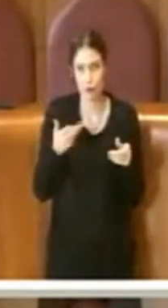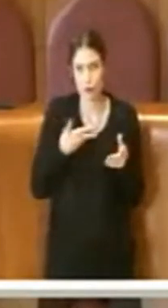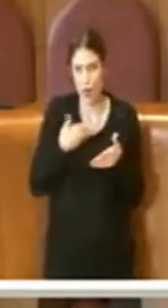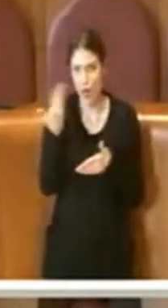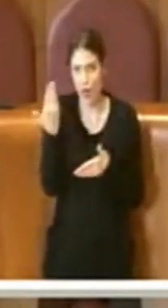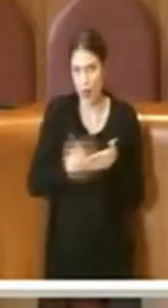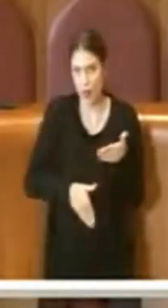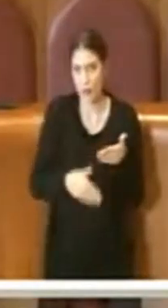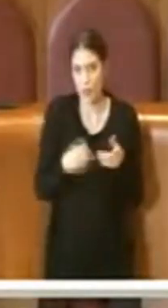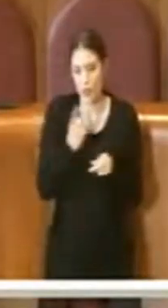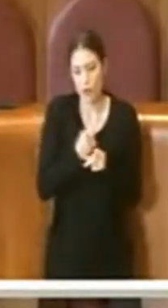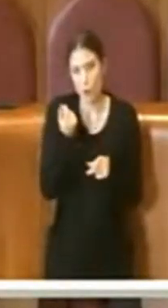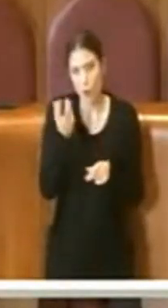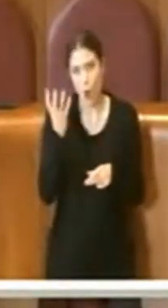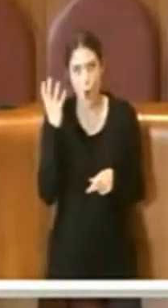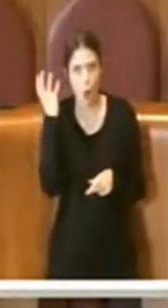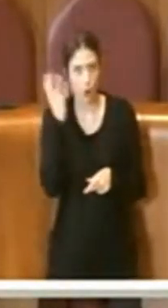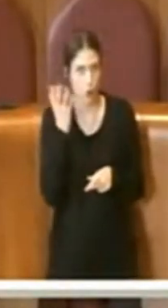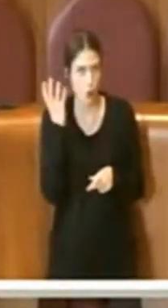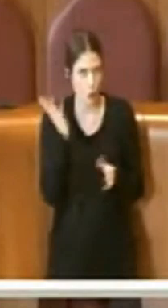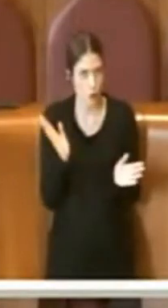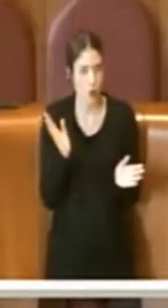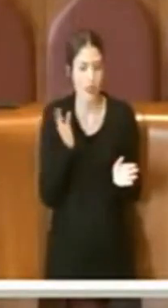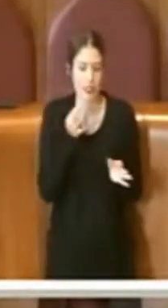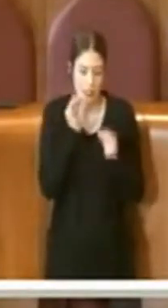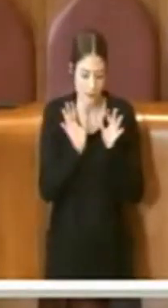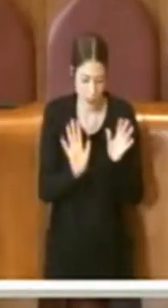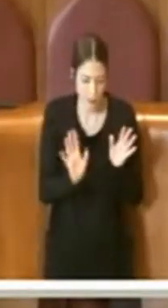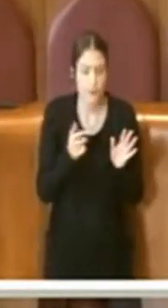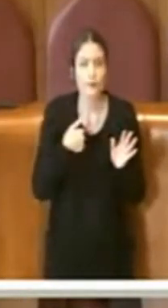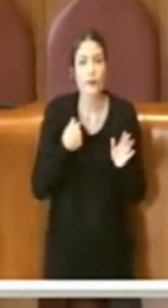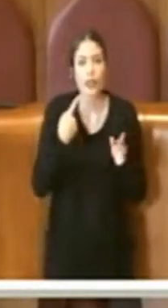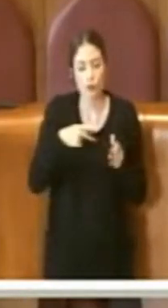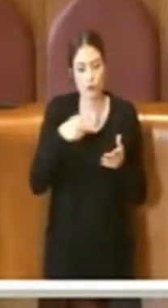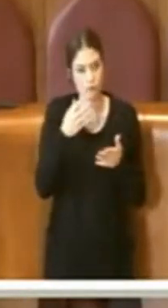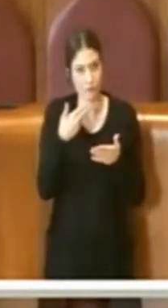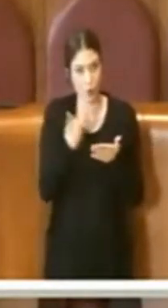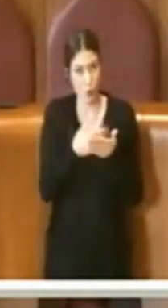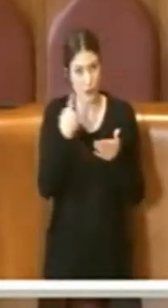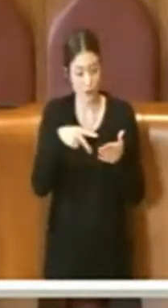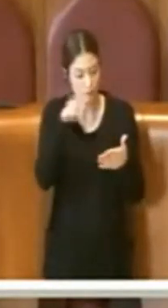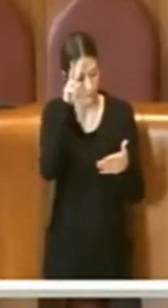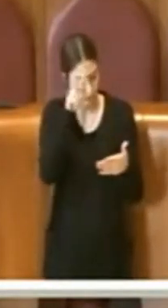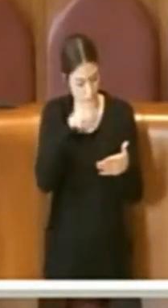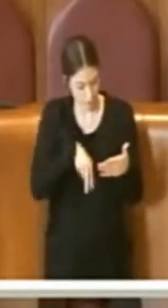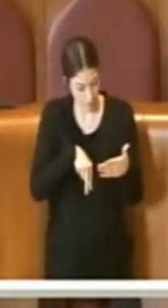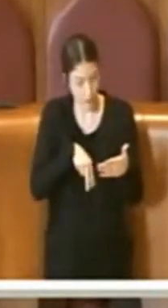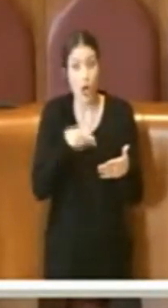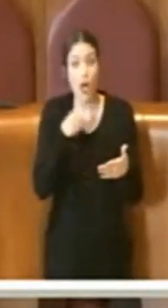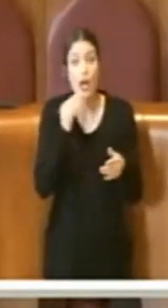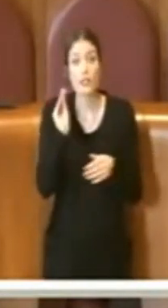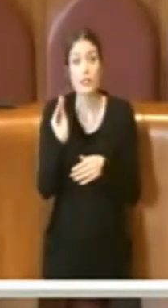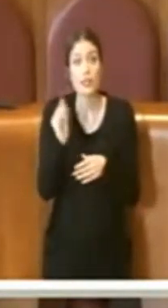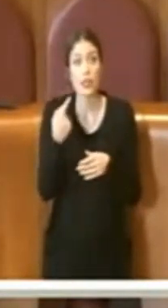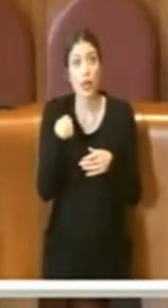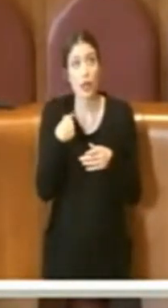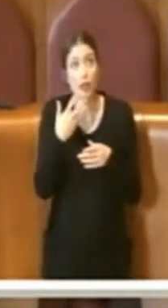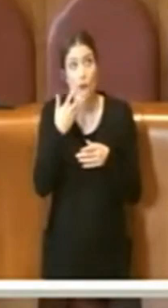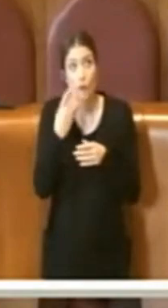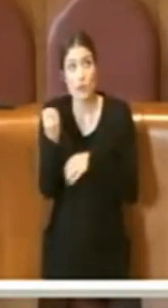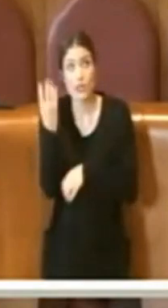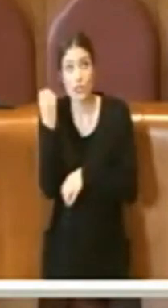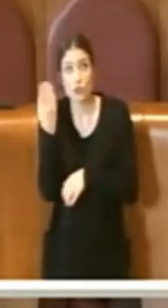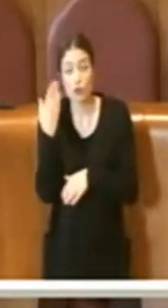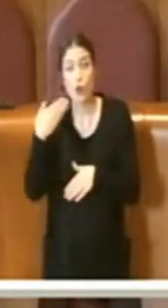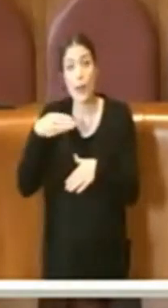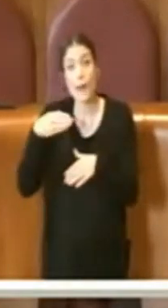d'orgoglio. In che senso? Allora, io leggo questa mozione in cui si chiede di applicare per il caso della stazione